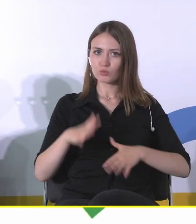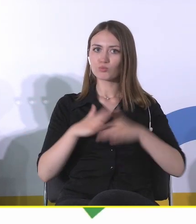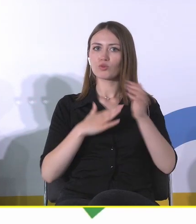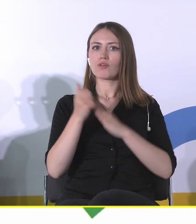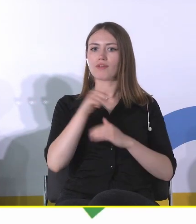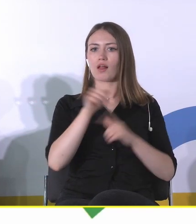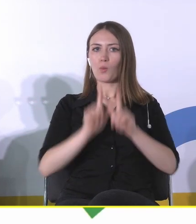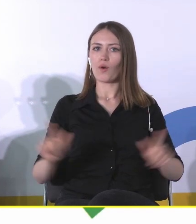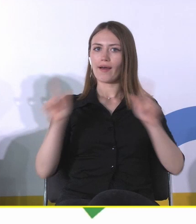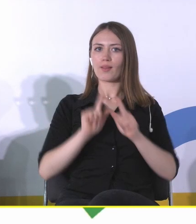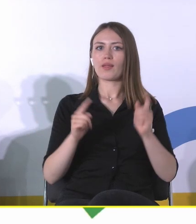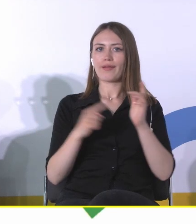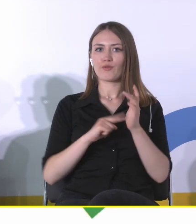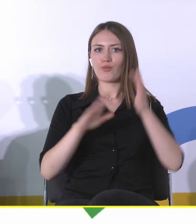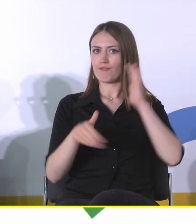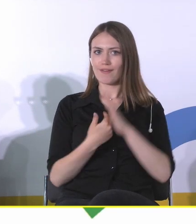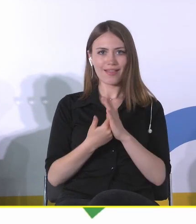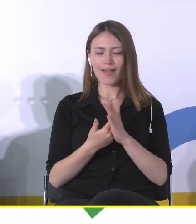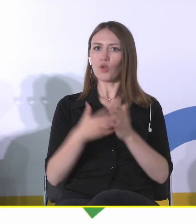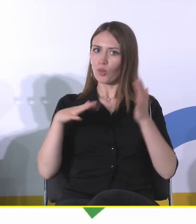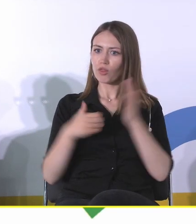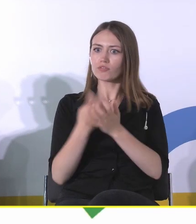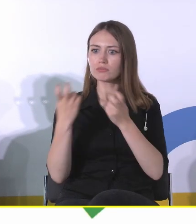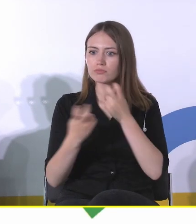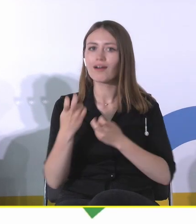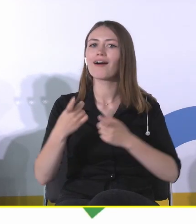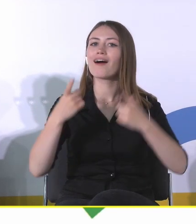nową, jest na nowo odkrytą. Przez pewien czas